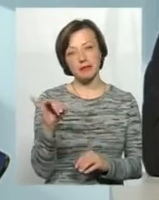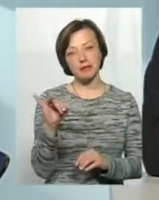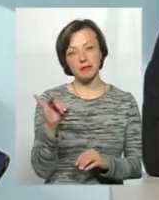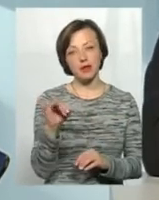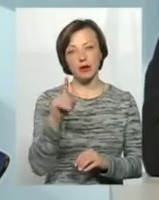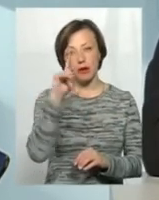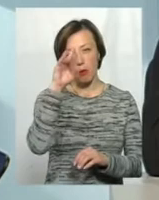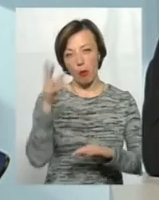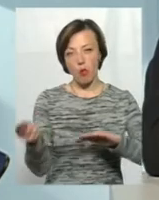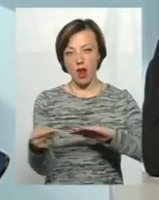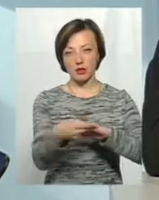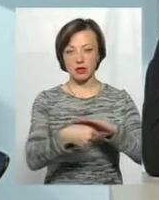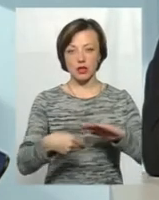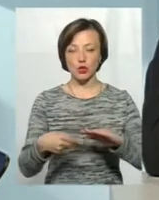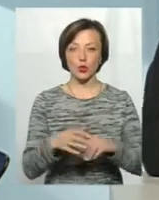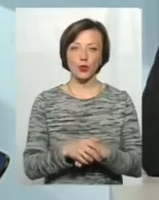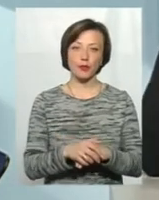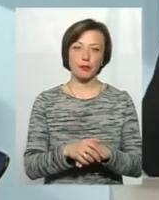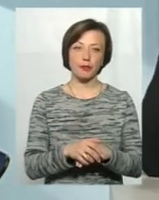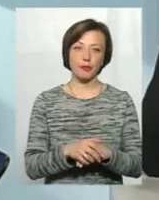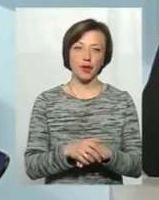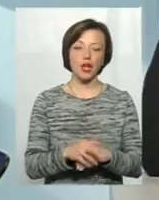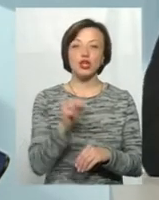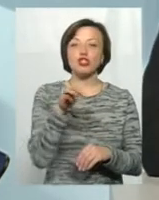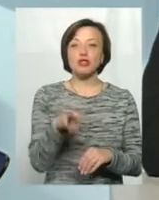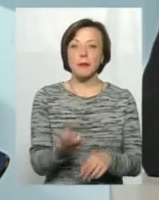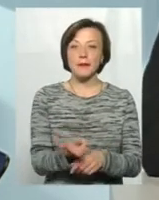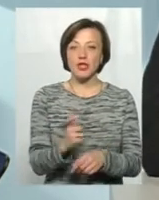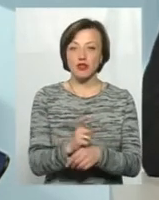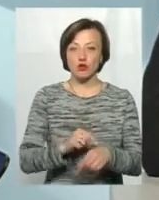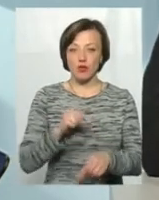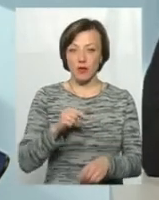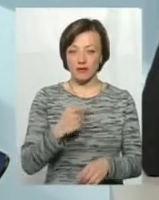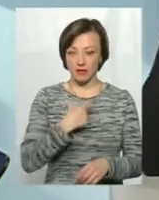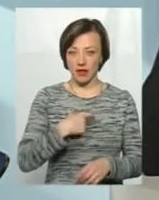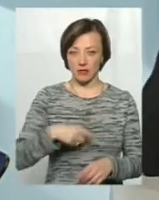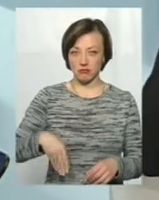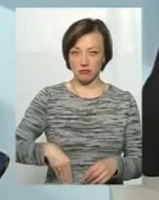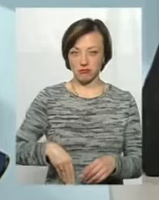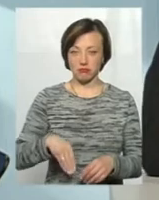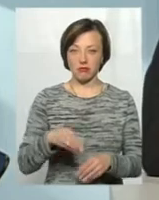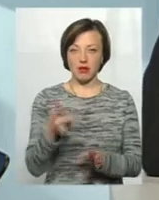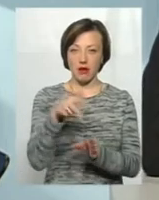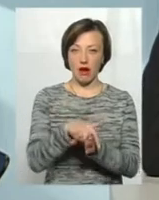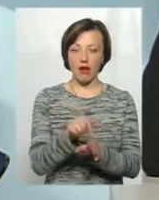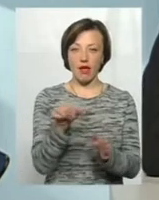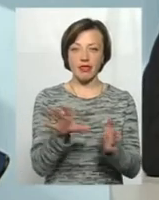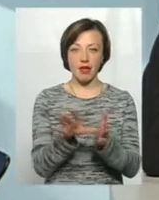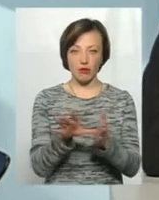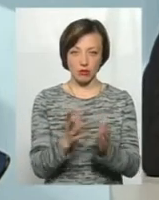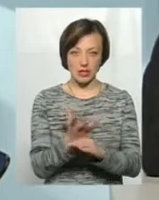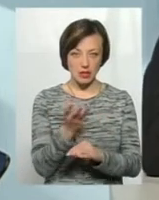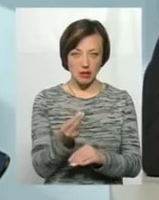над популяризацією. Чим більше ми відчуваємо на власних кишенях тягар енергоносіїв